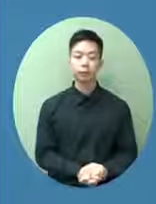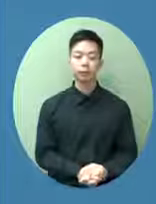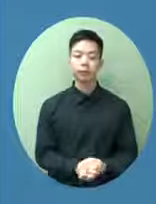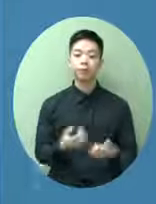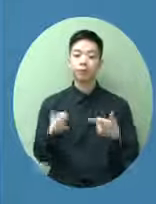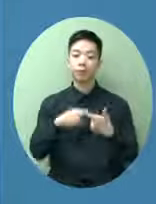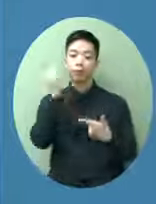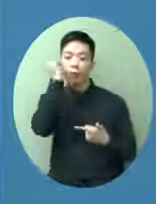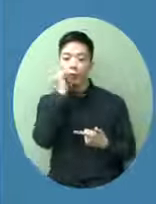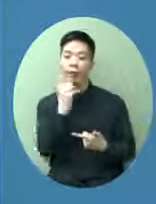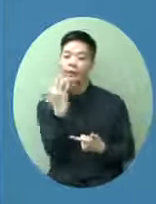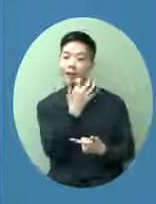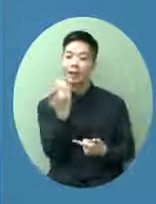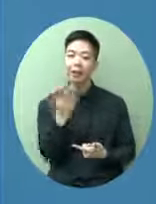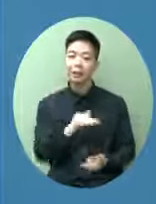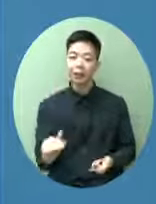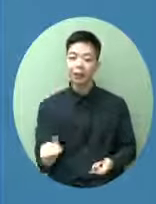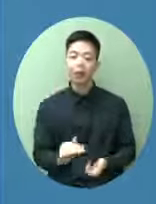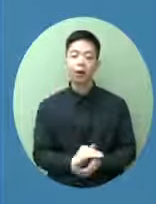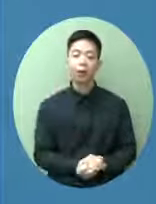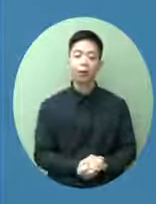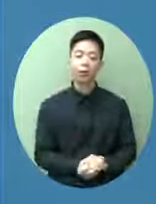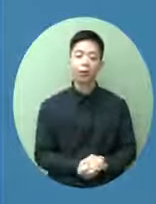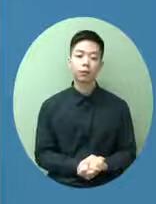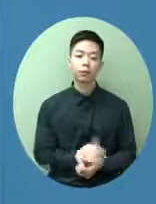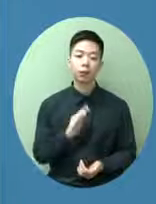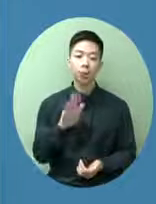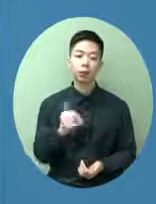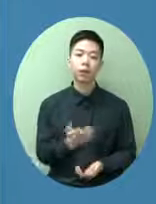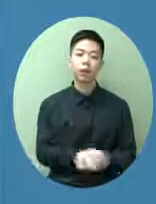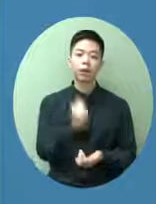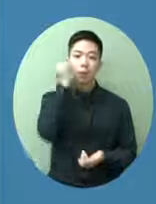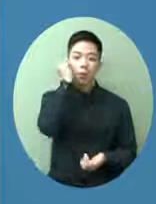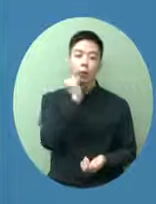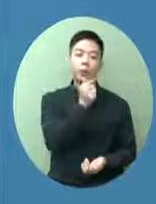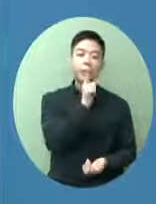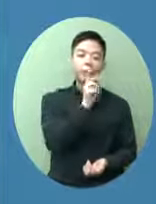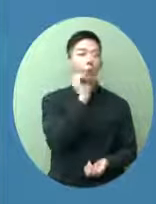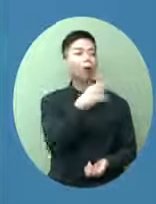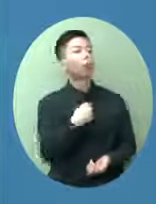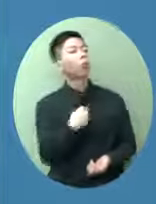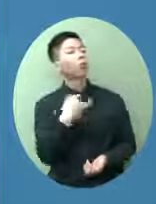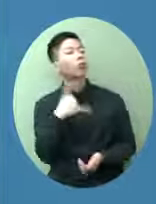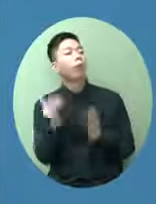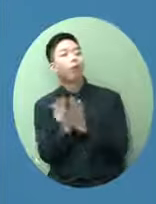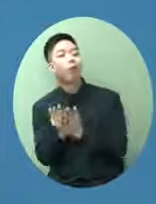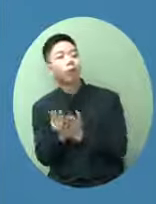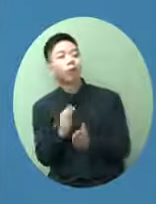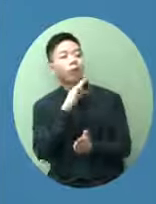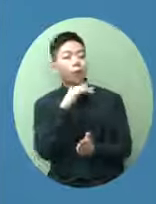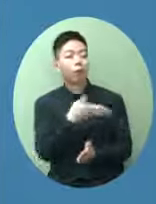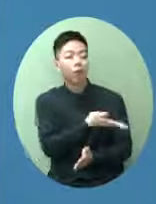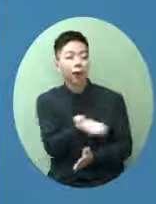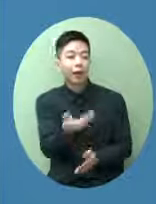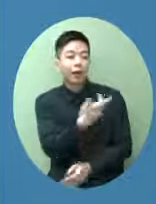戚友子女可以跟馬爺說孫子想上學如果大家都打針